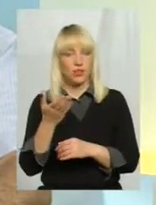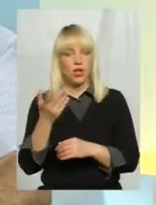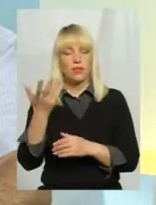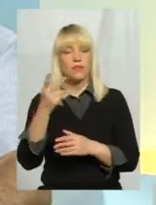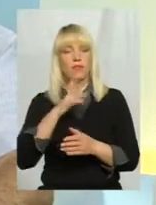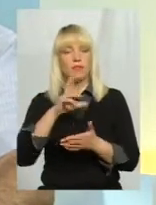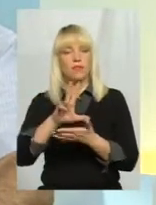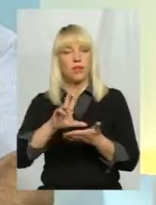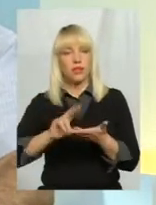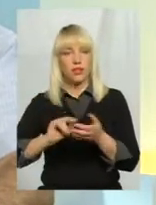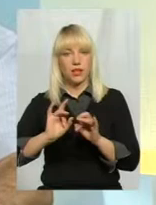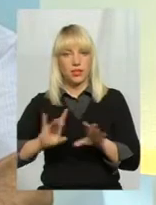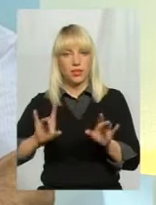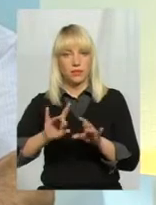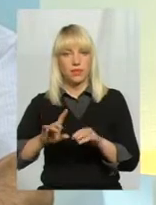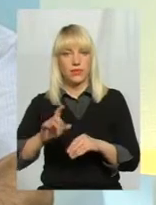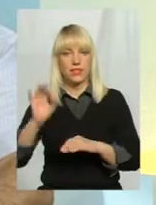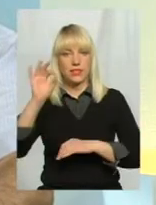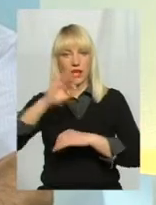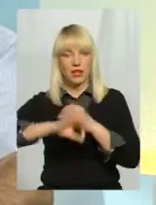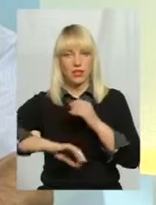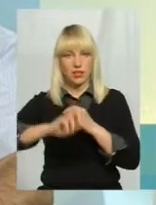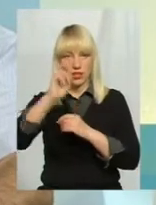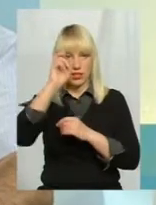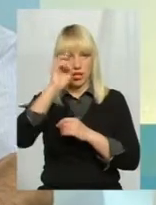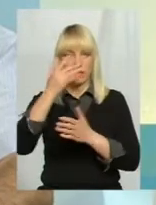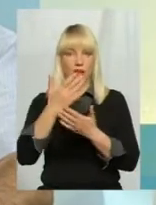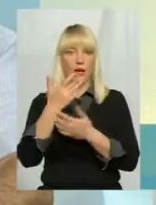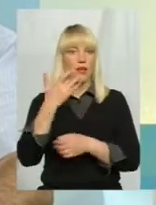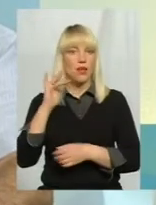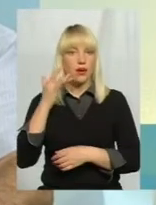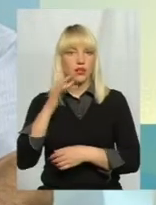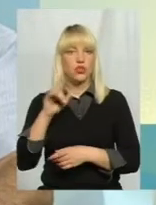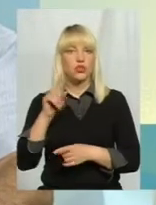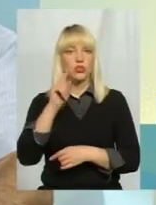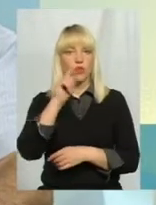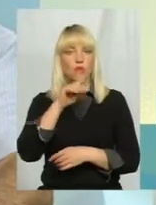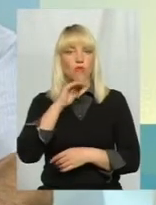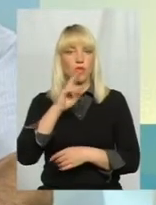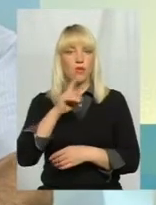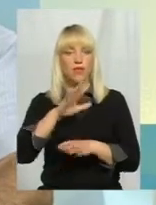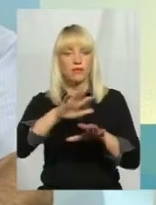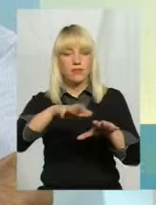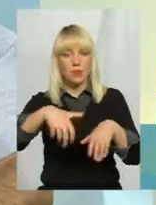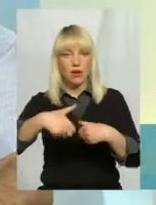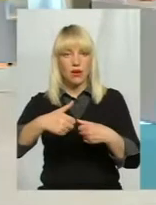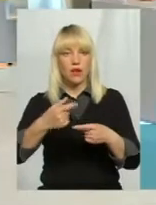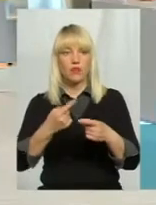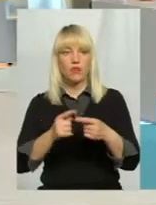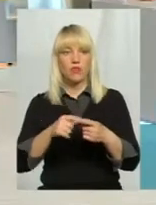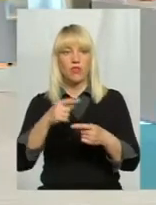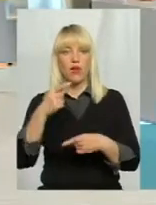приклади, що західних держав, Америки, що там вода, яка забирається, то вона в обороті